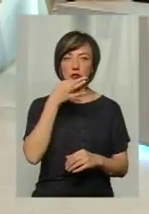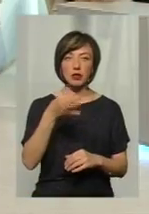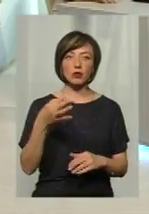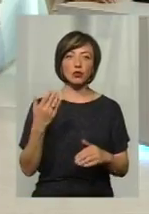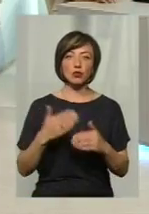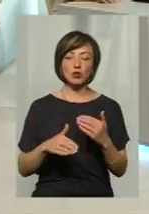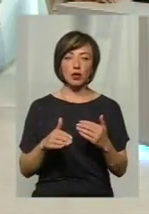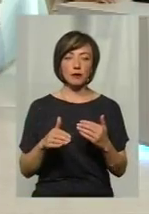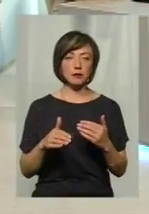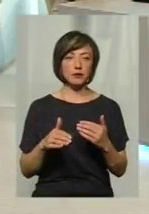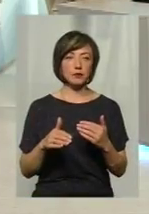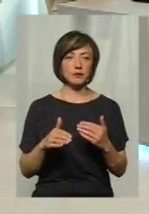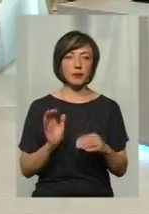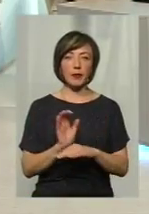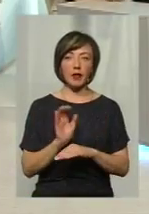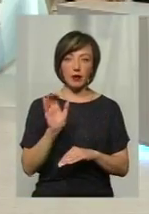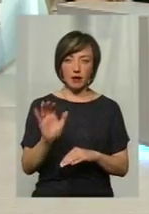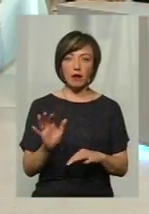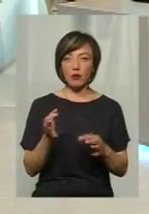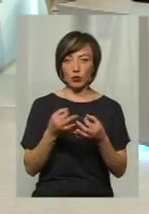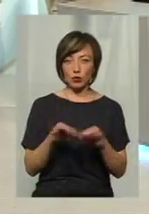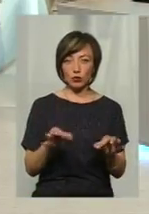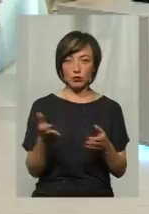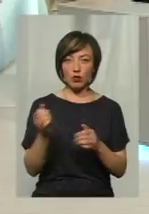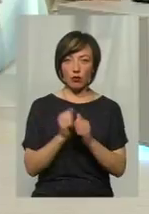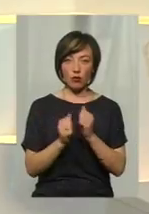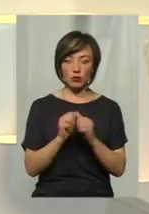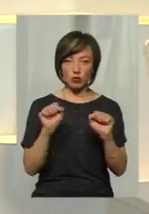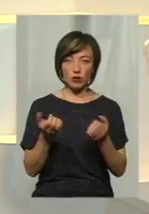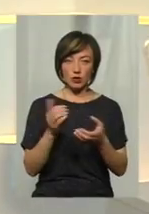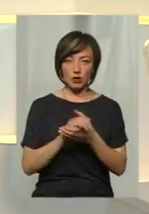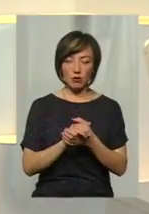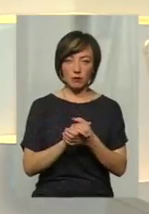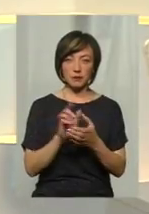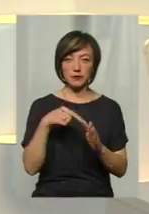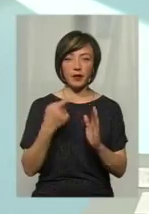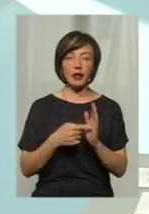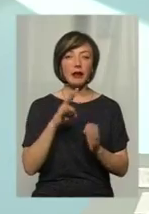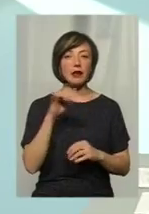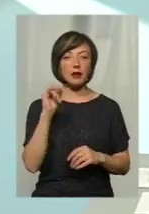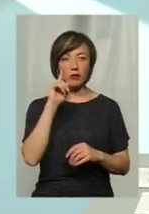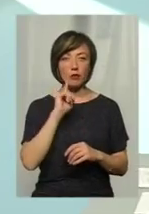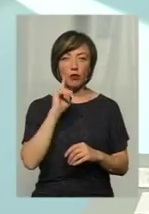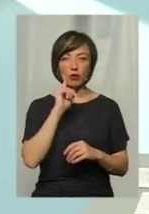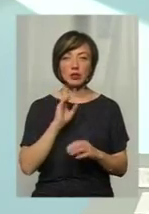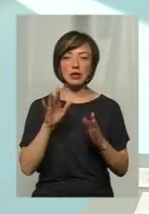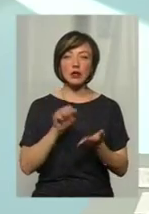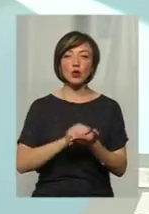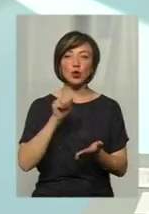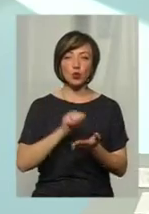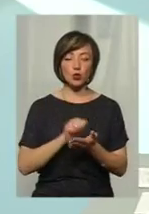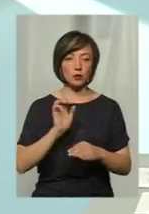направлений… є в вільному доступі? Тобто кожен може ознайомитись? Ні, поки що він поступив над рук.